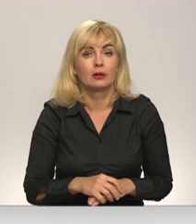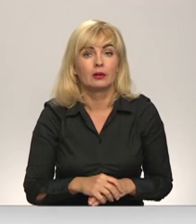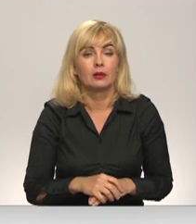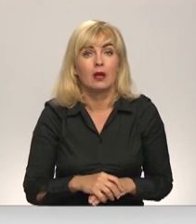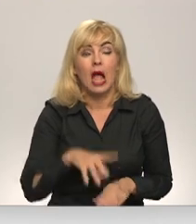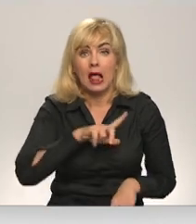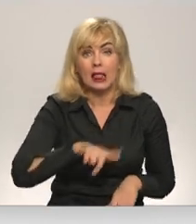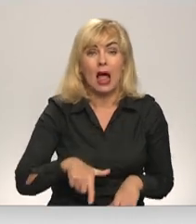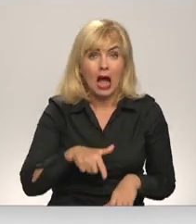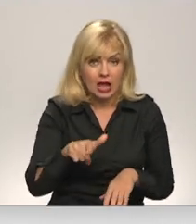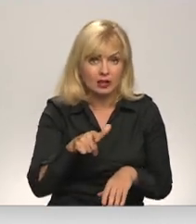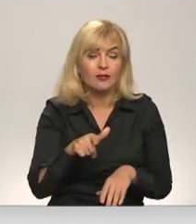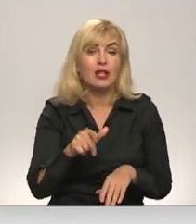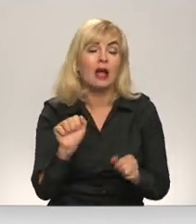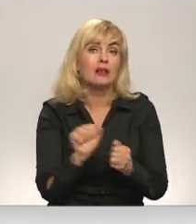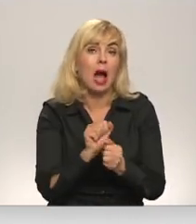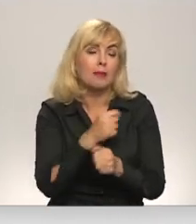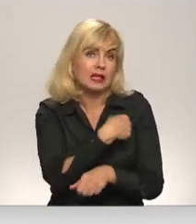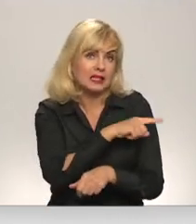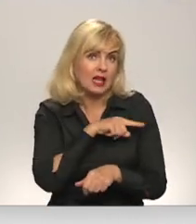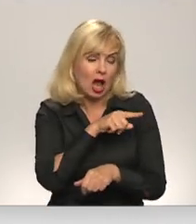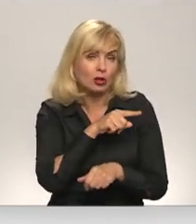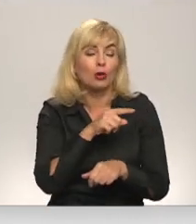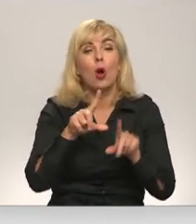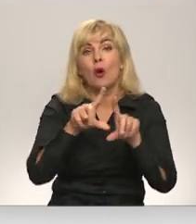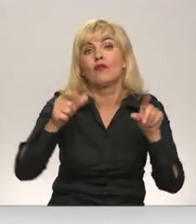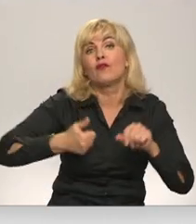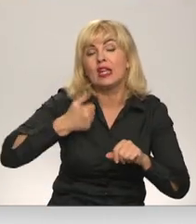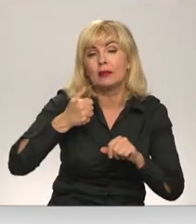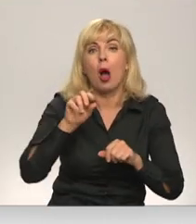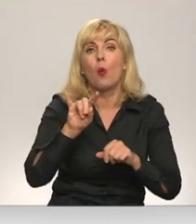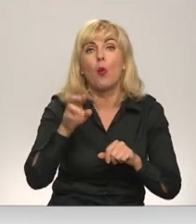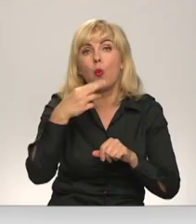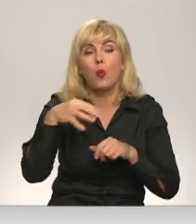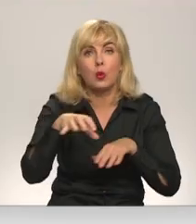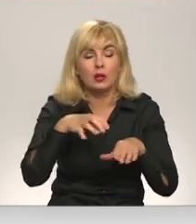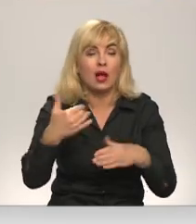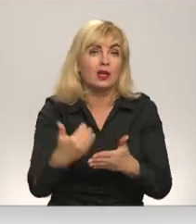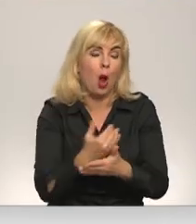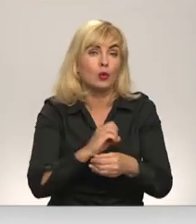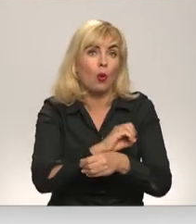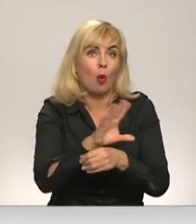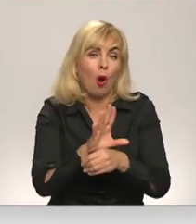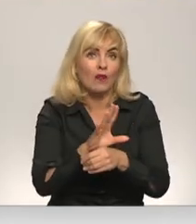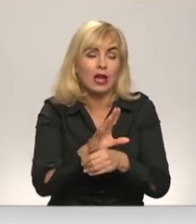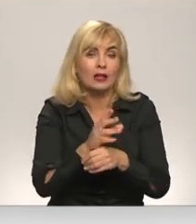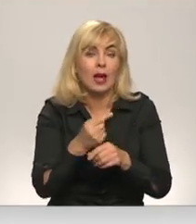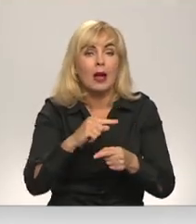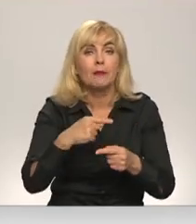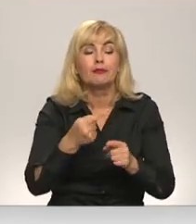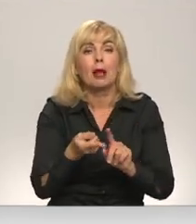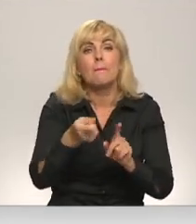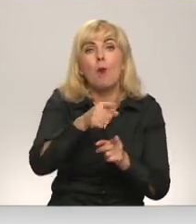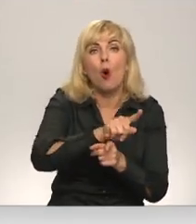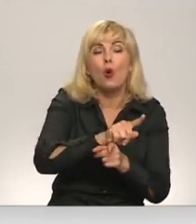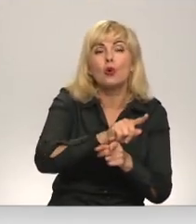Latvijas Biomedicīnas centrs konstatējas, ka Baltika Devon Minka ūdeļa fermā rodas jaunas COVID-19 mutācijas, kas potenciāli var radīt